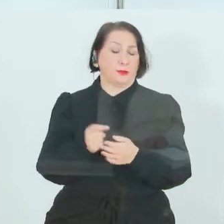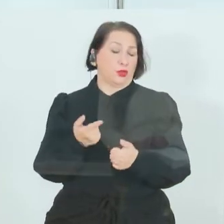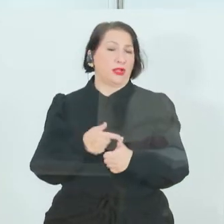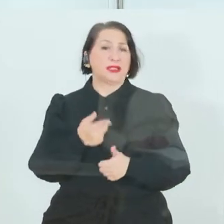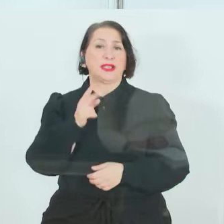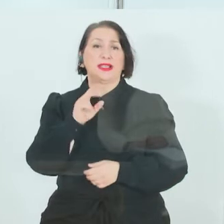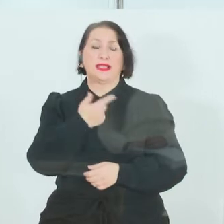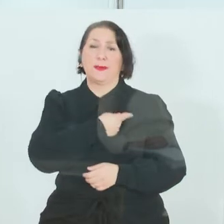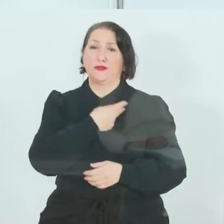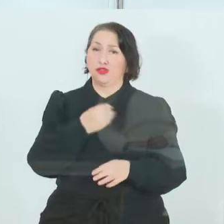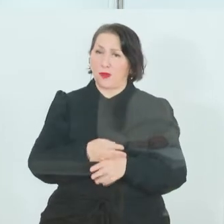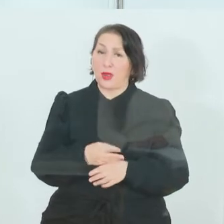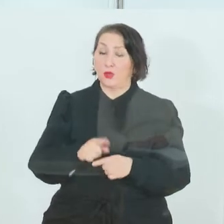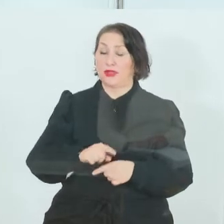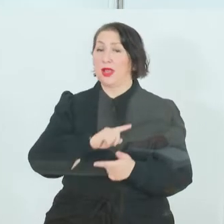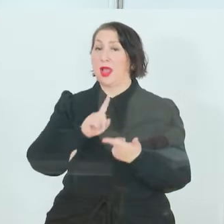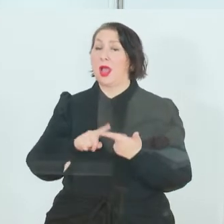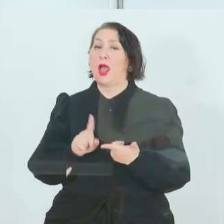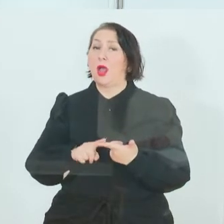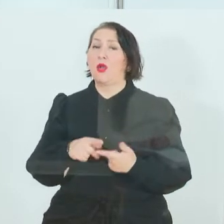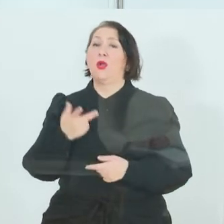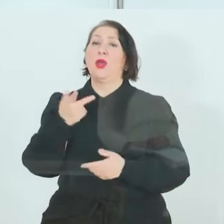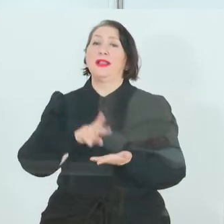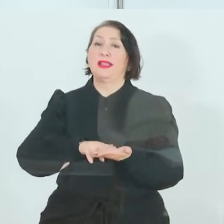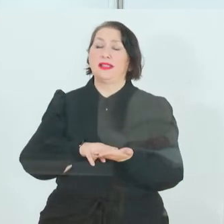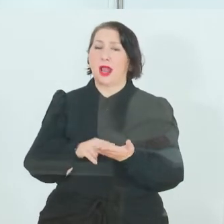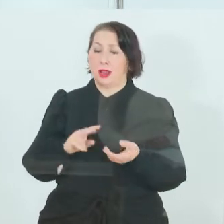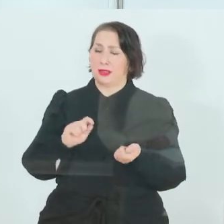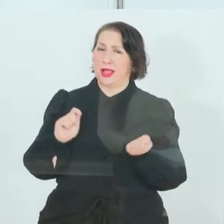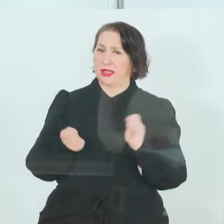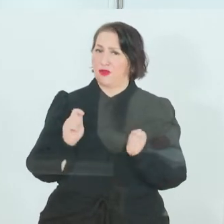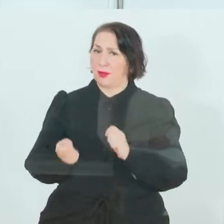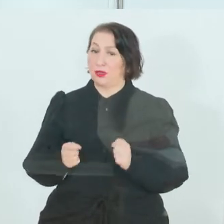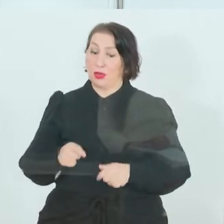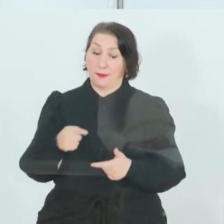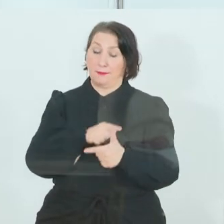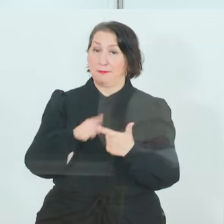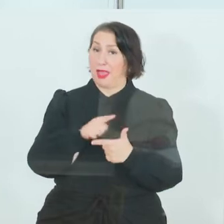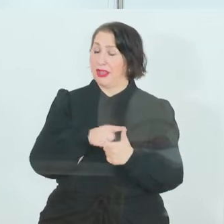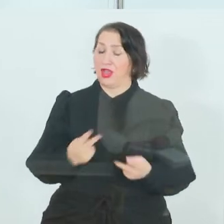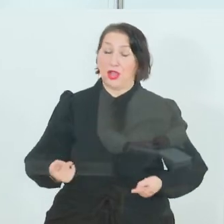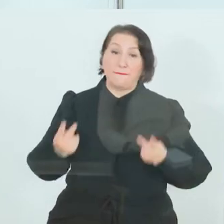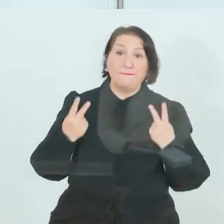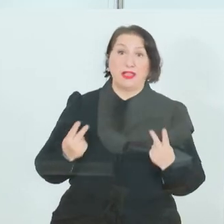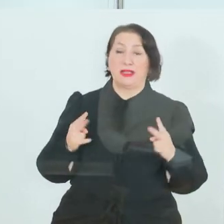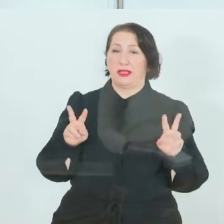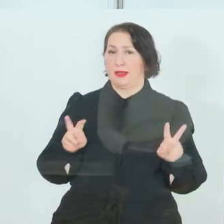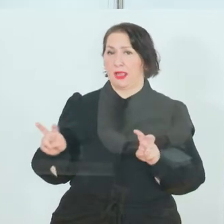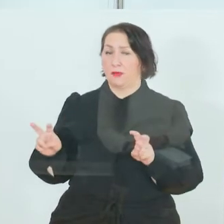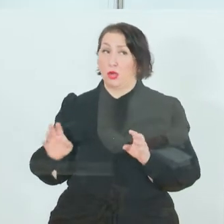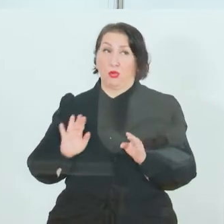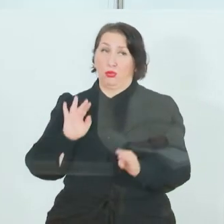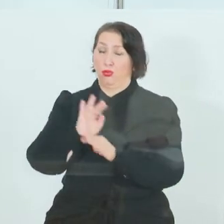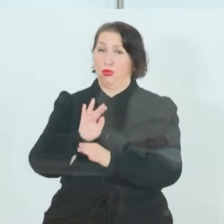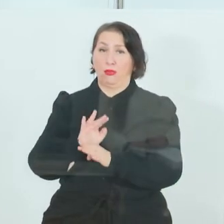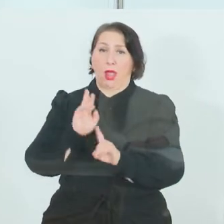Zweite, was uns stärkt, ist die digitale Transformation. Beides sind ganz wichtige Themen, die jetzt wichtiger sind, mehr denn je.